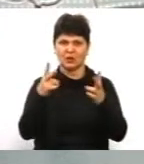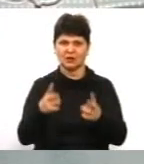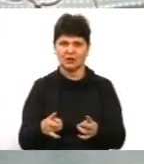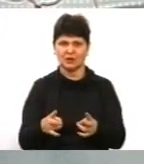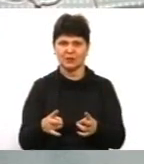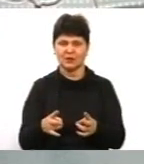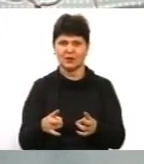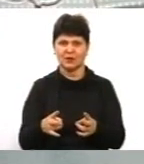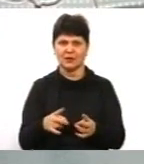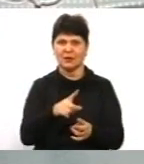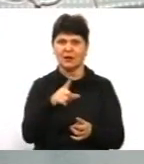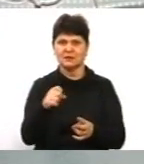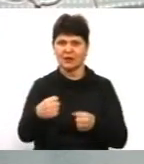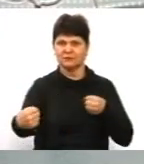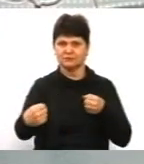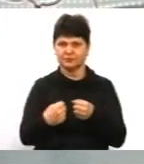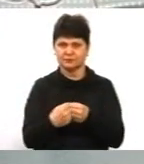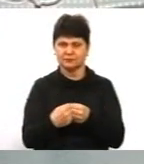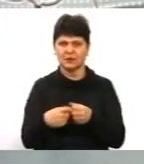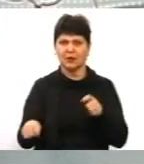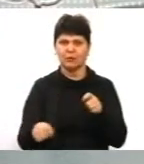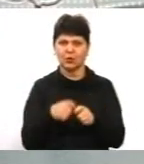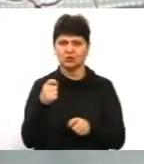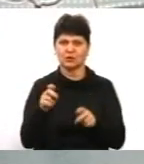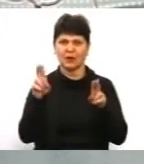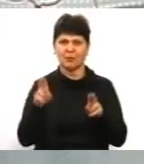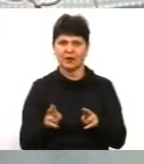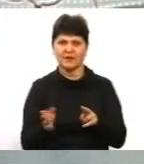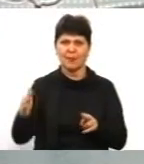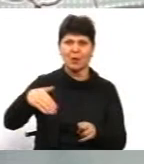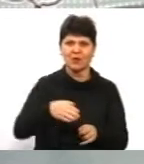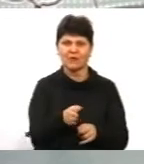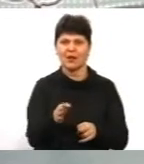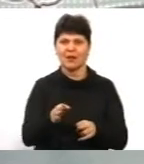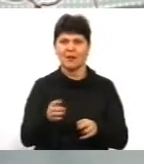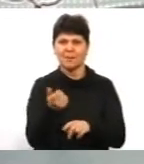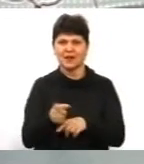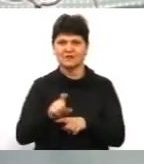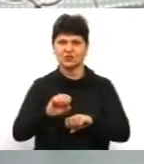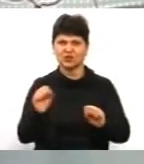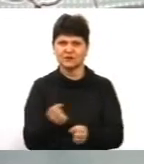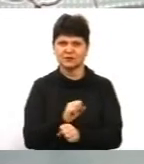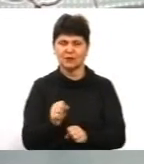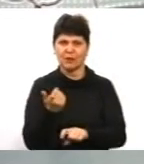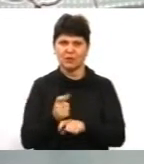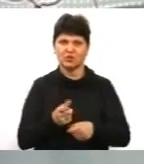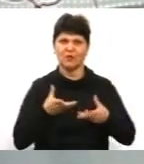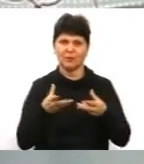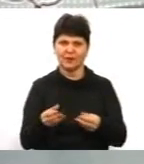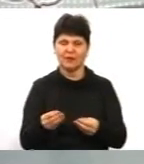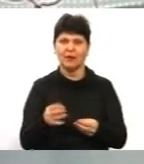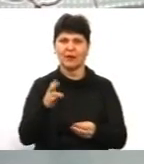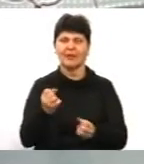за видом зіткнення, порушення правил маневрування, перевищення швидкості більш впливає на саму керованість